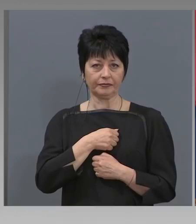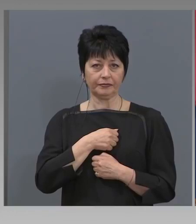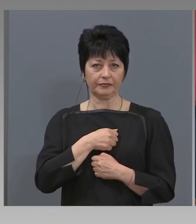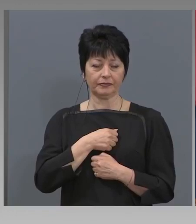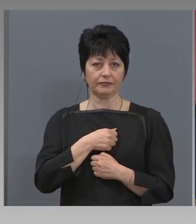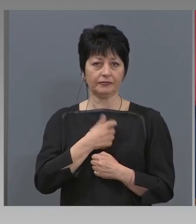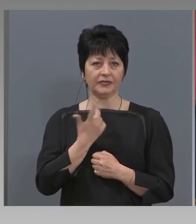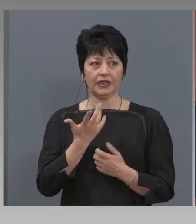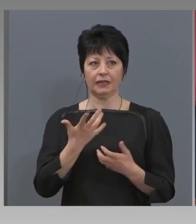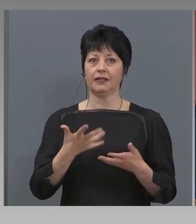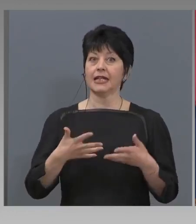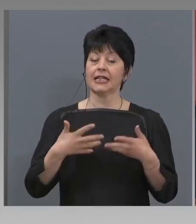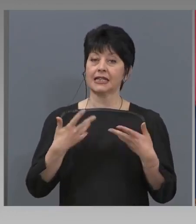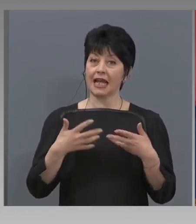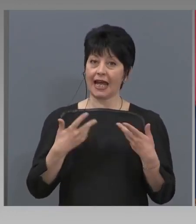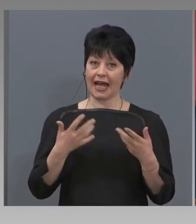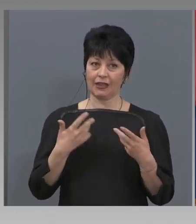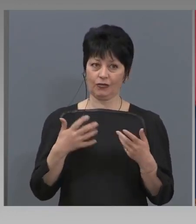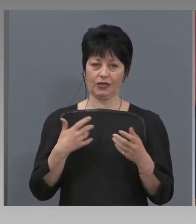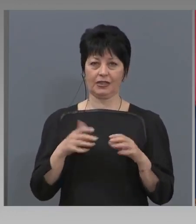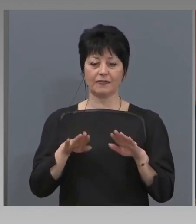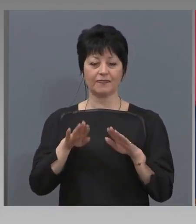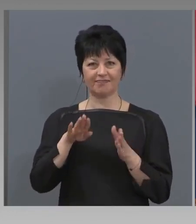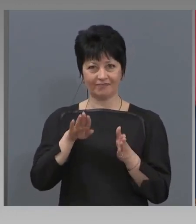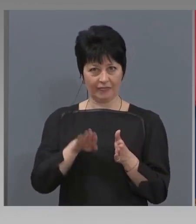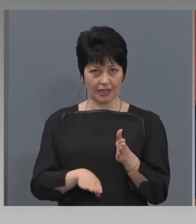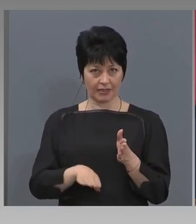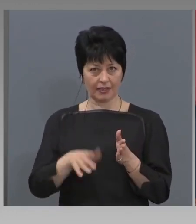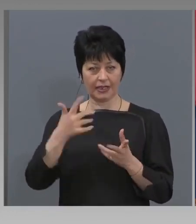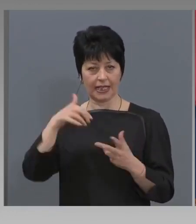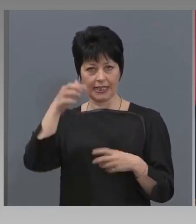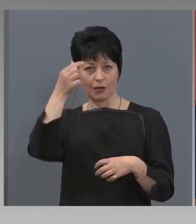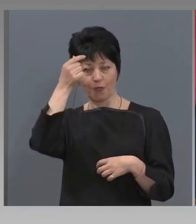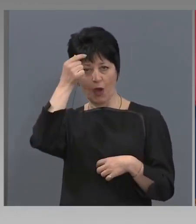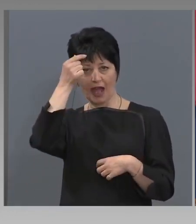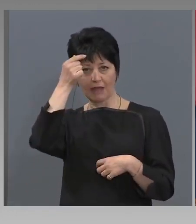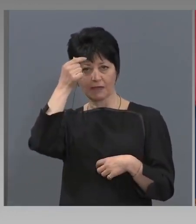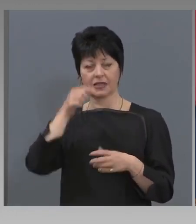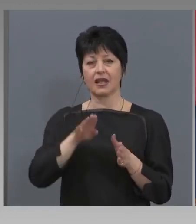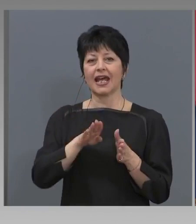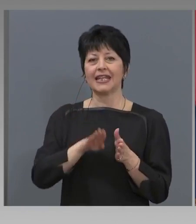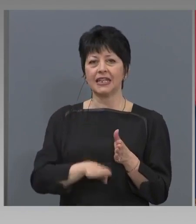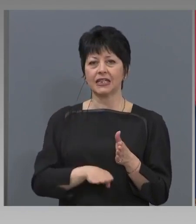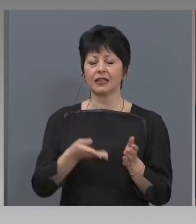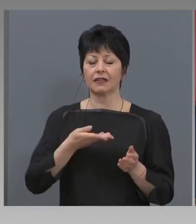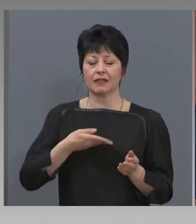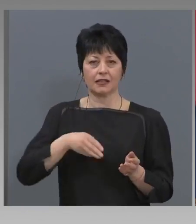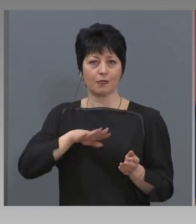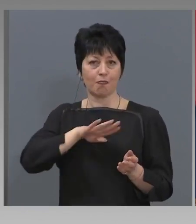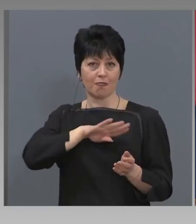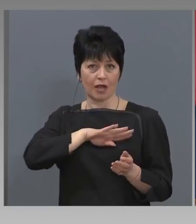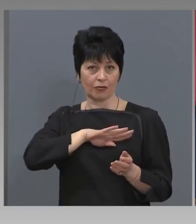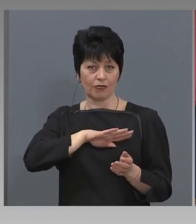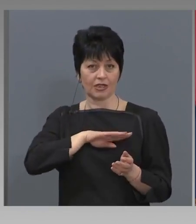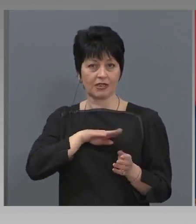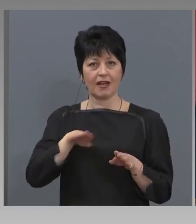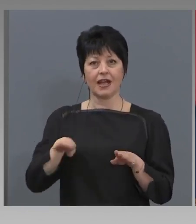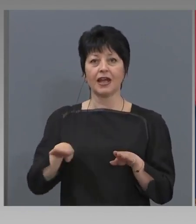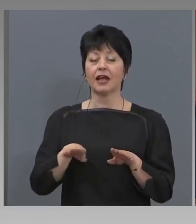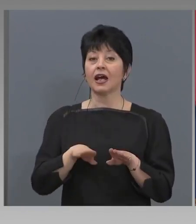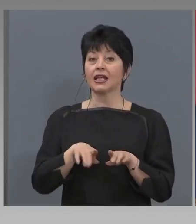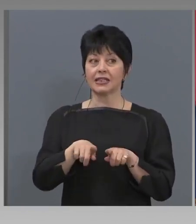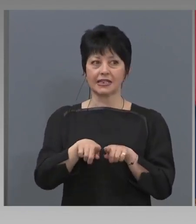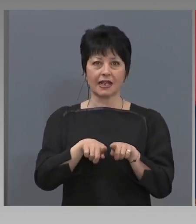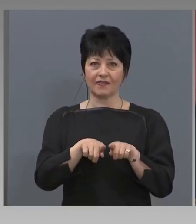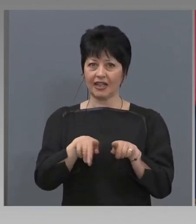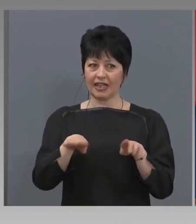за радост, ниската заболявамост, ниската смъртност, в сравнение с другите